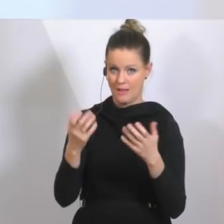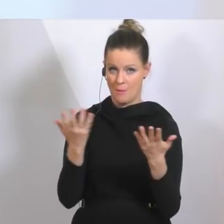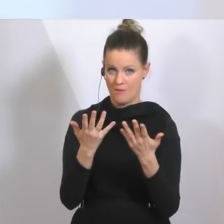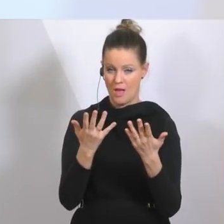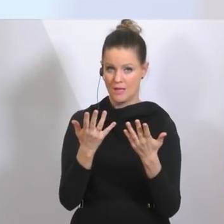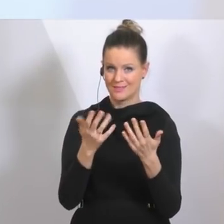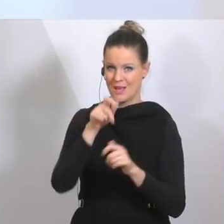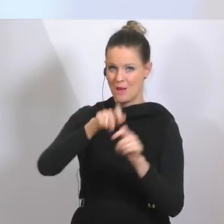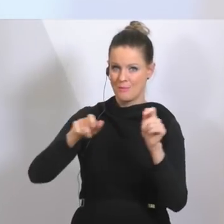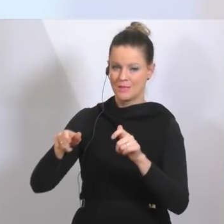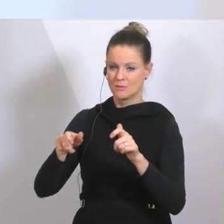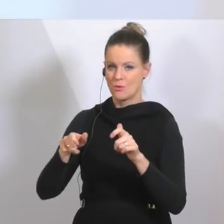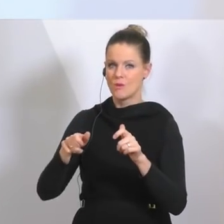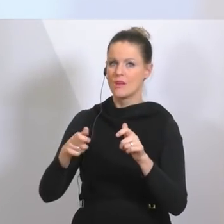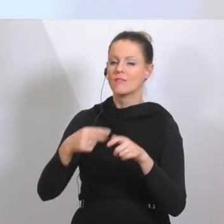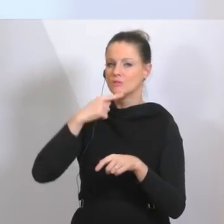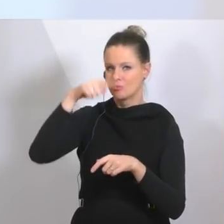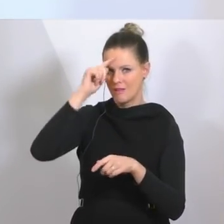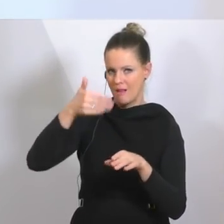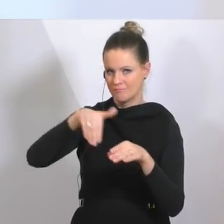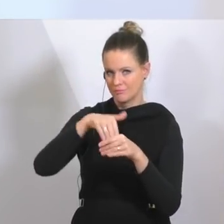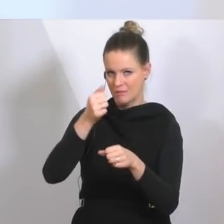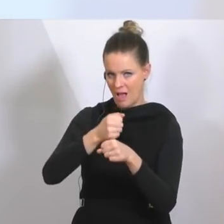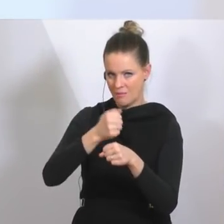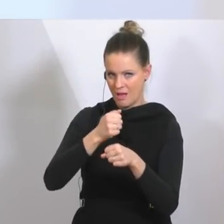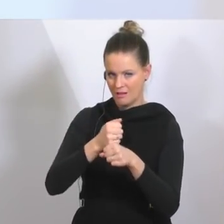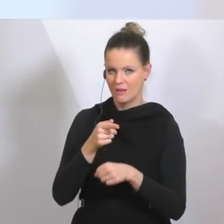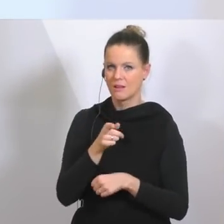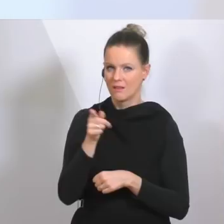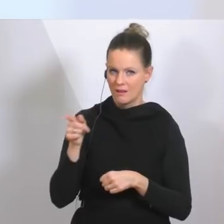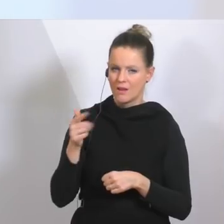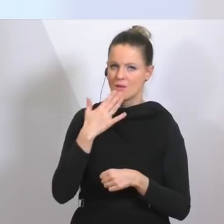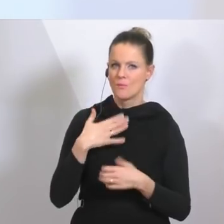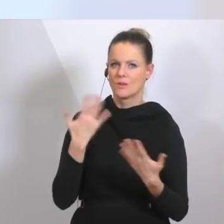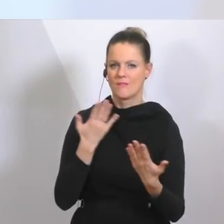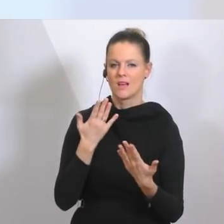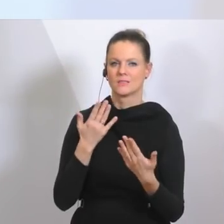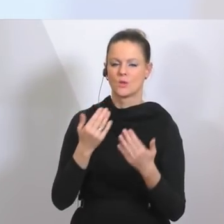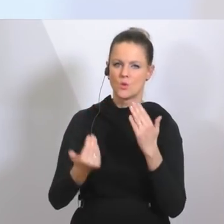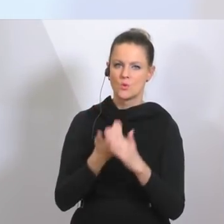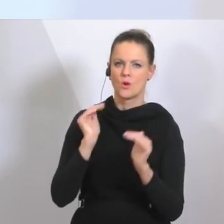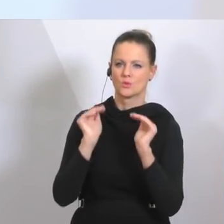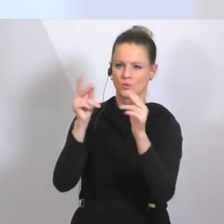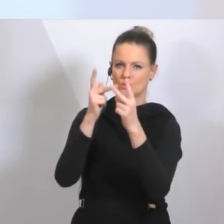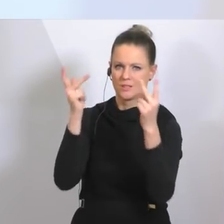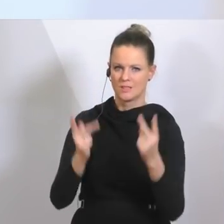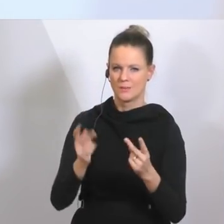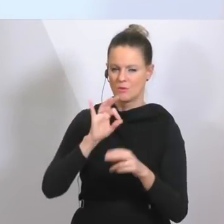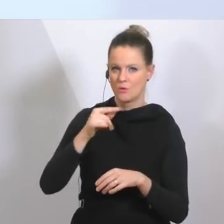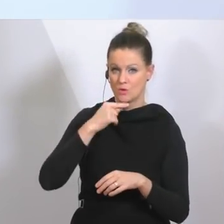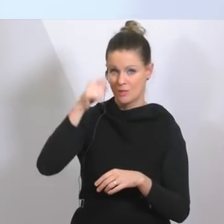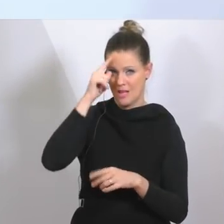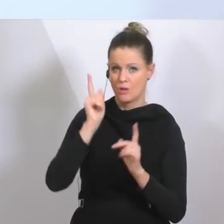Personals in den Spitälern selbst. Da wollen wir mit einem neuen Schutzkonzept für Spitäler weitere